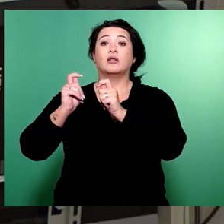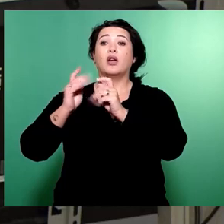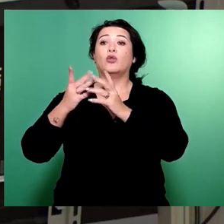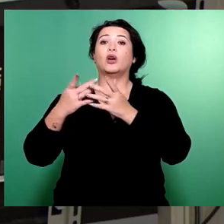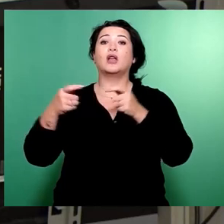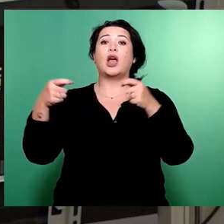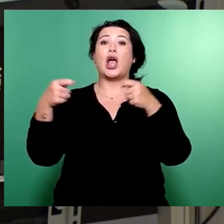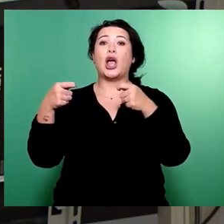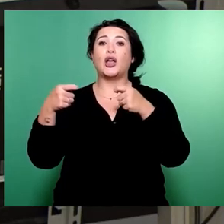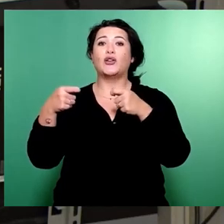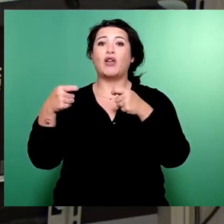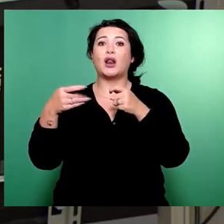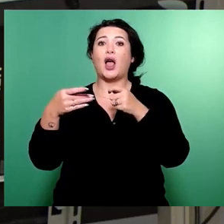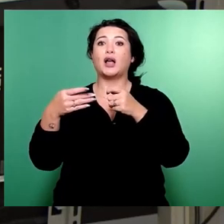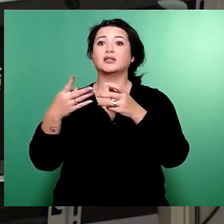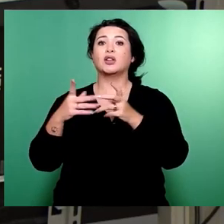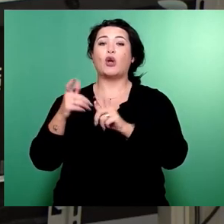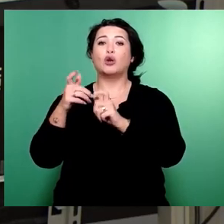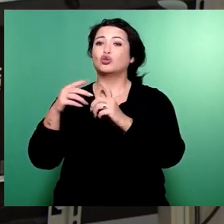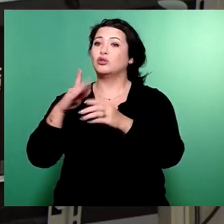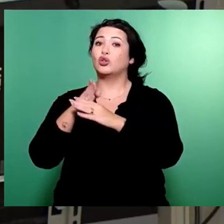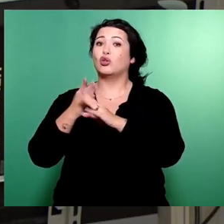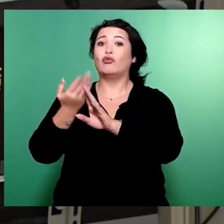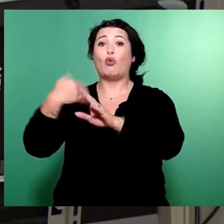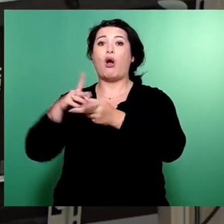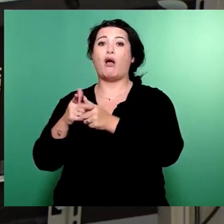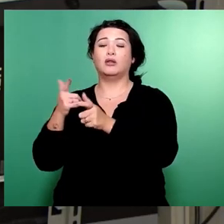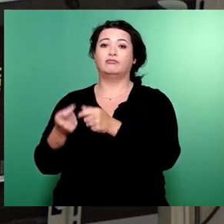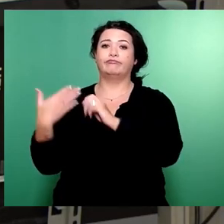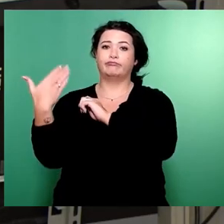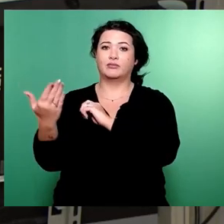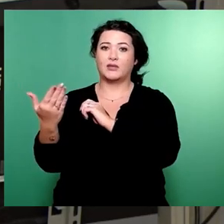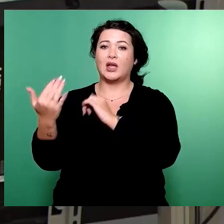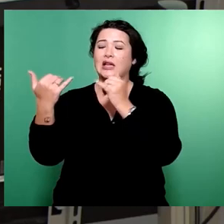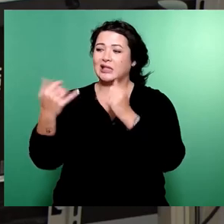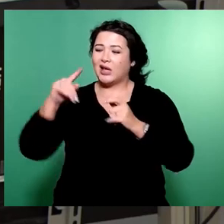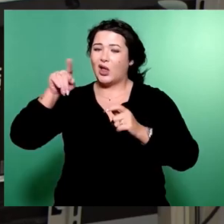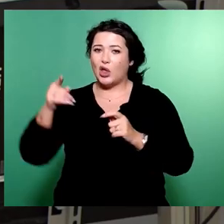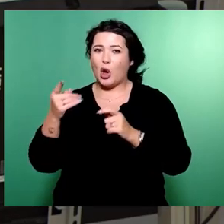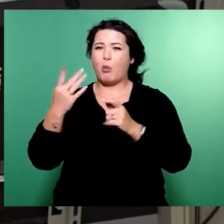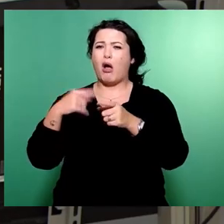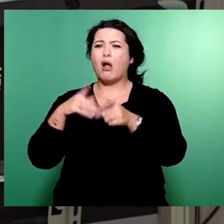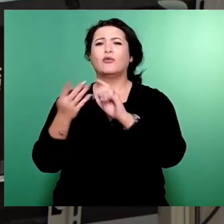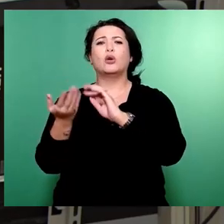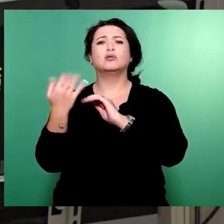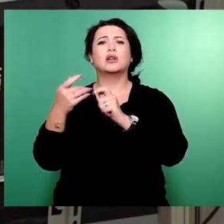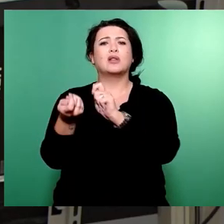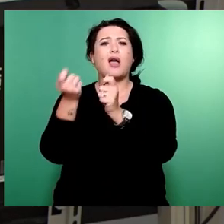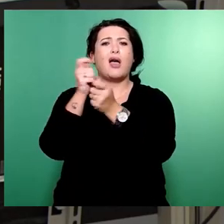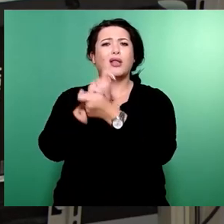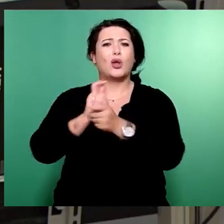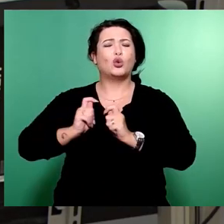eingereicht haben, ohne jegliche Reaktion, haben wir nochmal die Dinge, die in den Änderungsanträgen